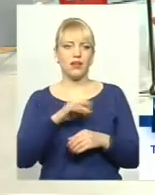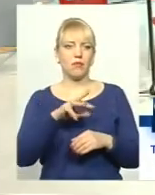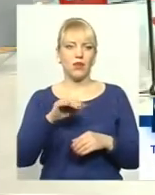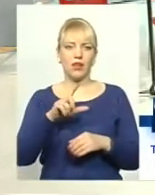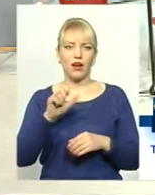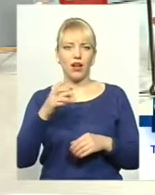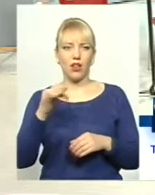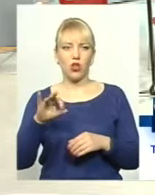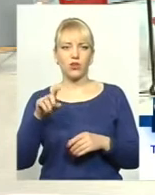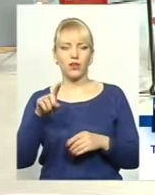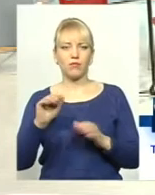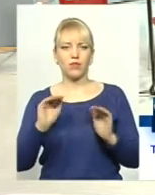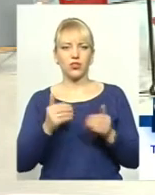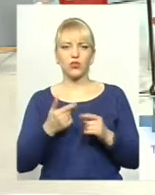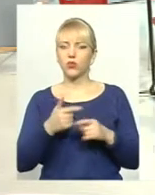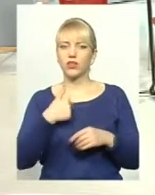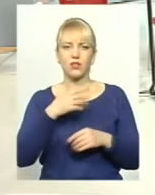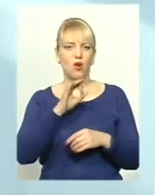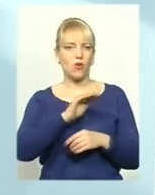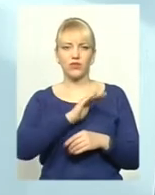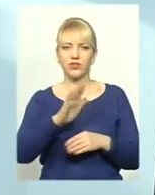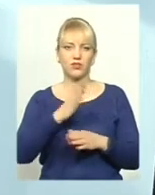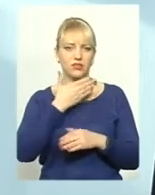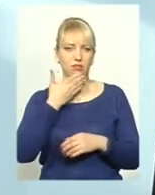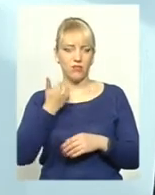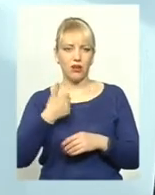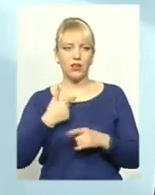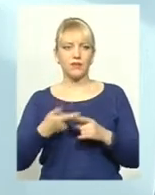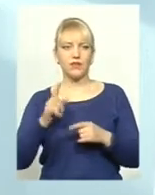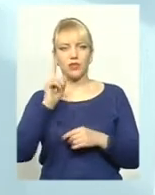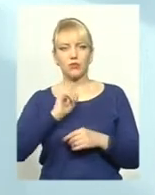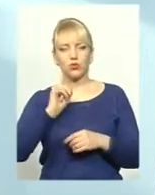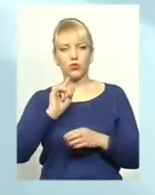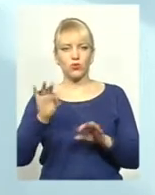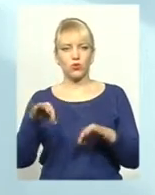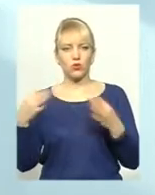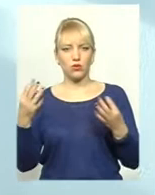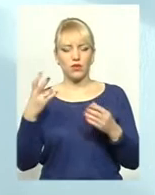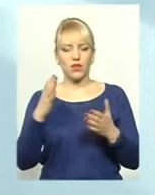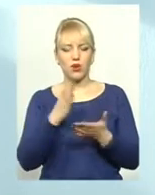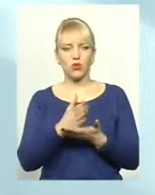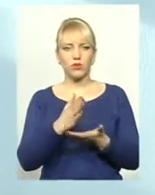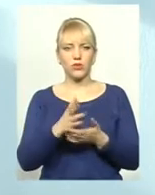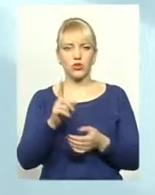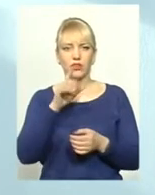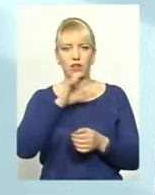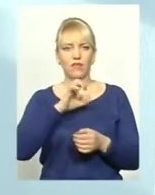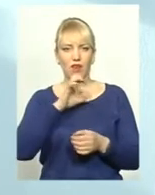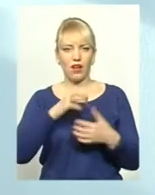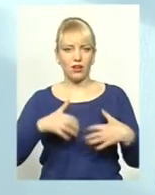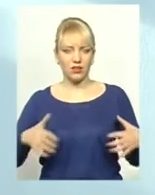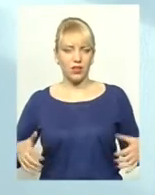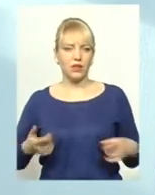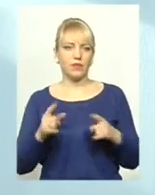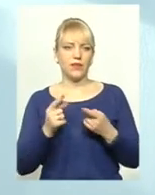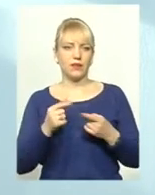трошки менше соба. в нас неофіційний цей притулок, просто це, якби, тимчасовий дозвіл на розміщення там тварин. І ми цих